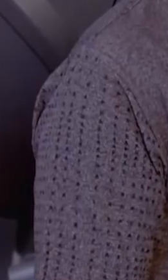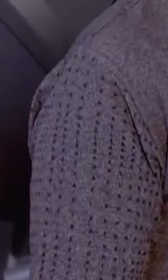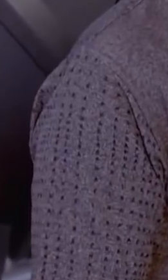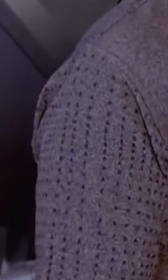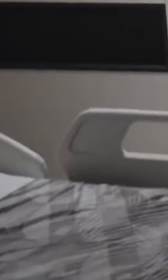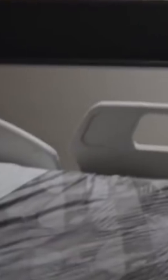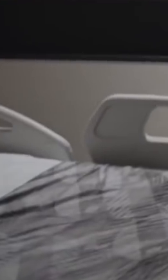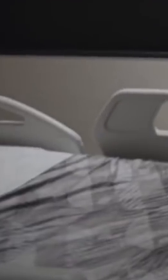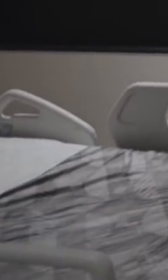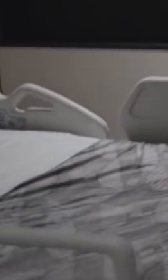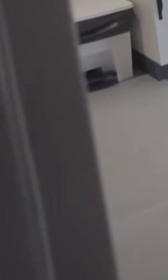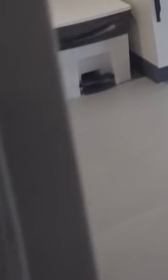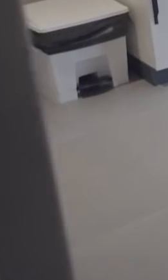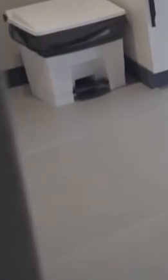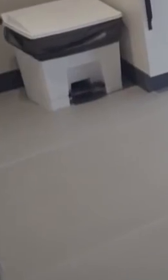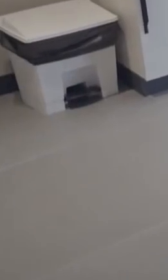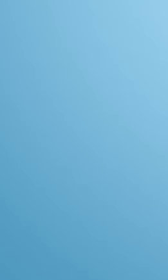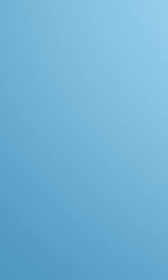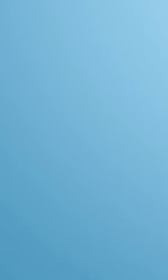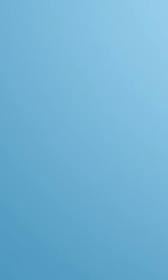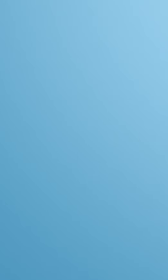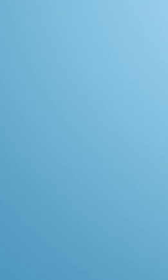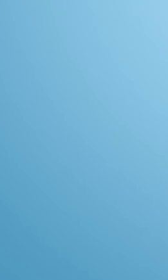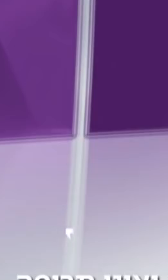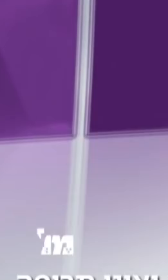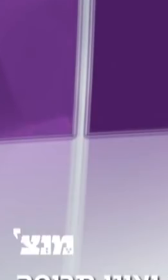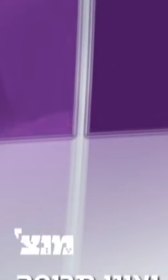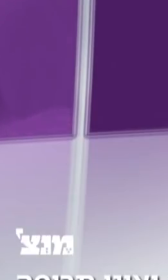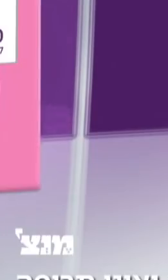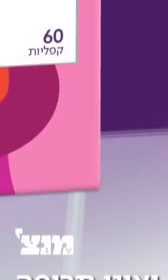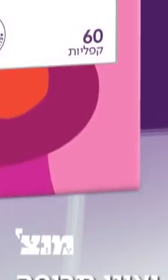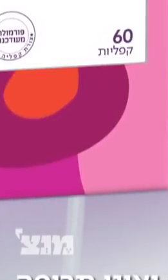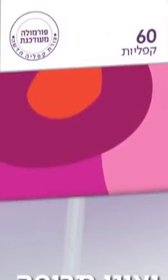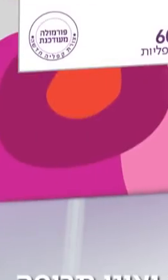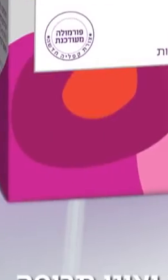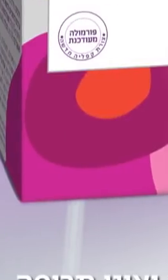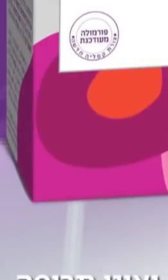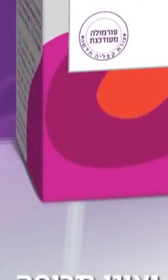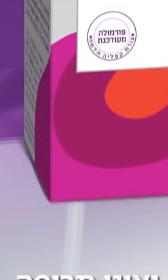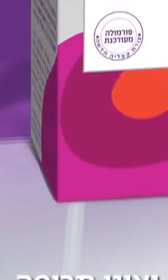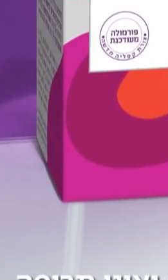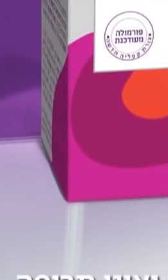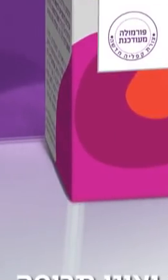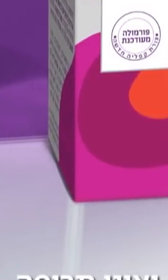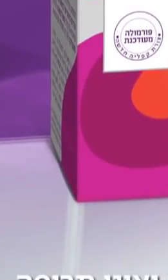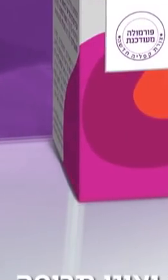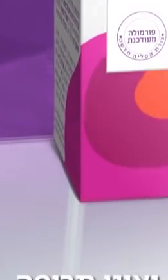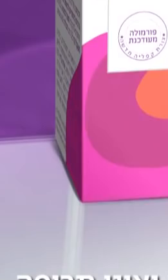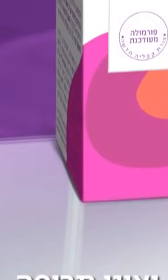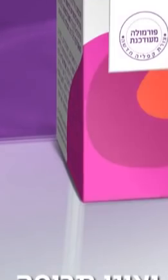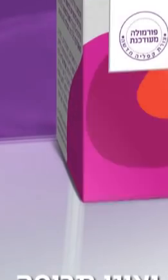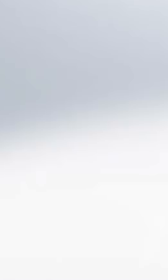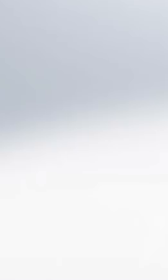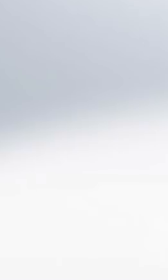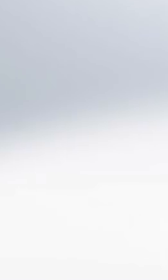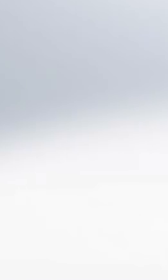רפואית טכנולוגית, וחוויית שירות אישית. רפאל, מצוינות בבריאות. שיער בכל מקום? לפעמים כל מה שהצריכה זה